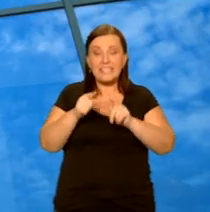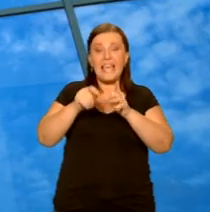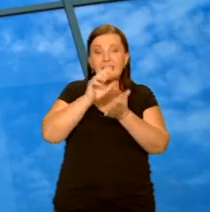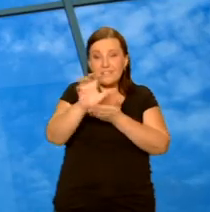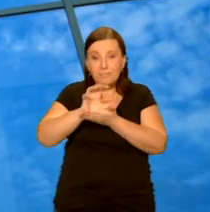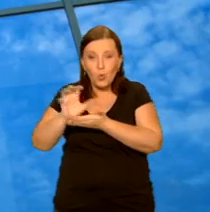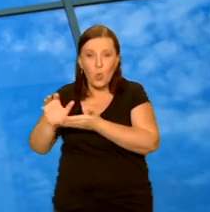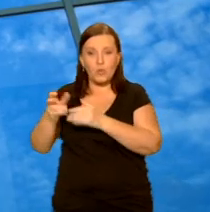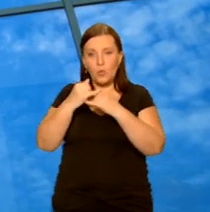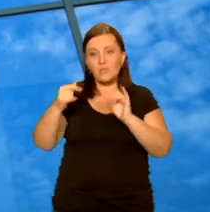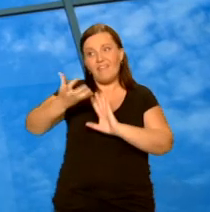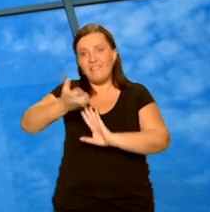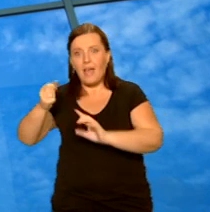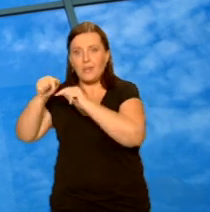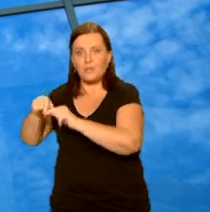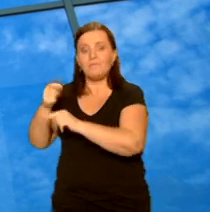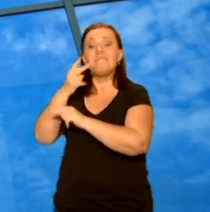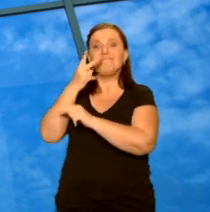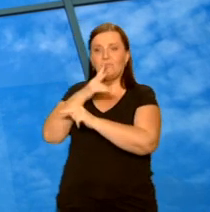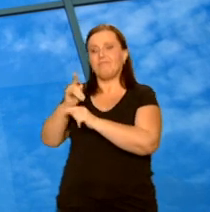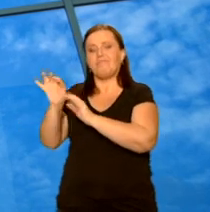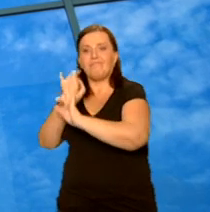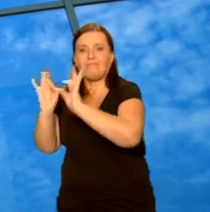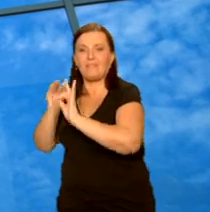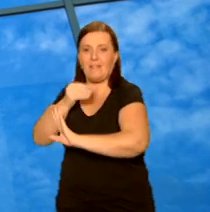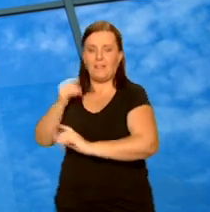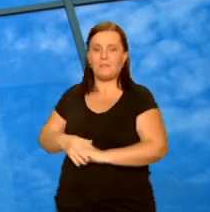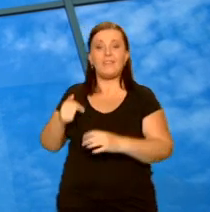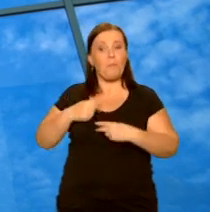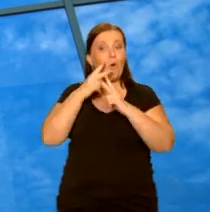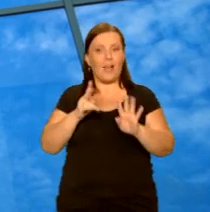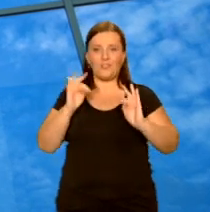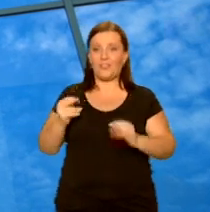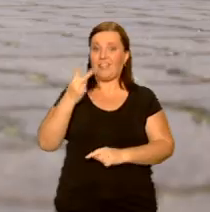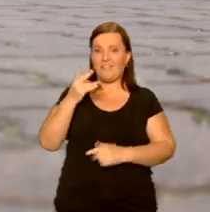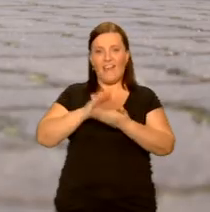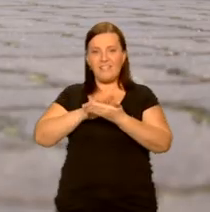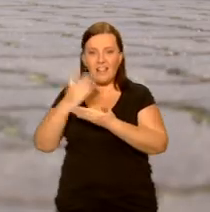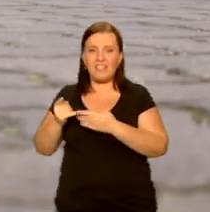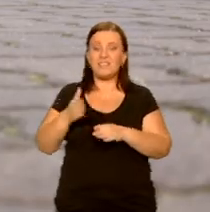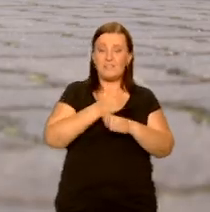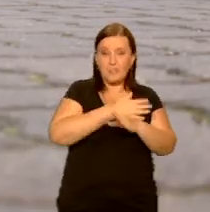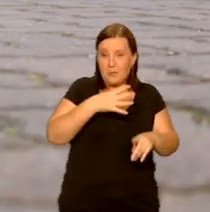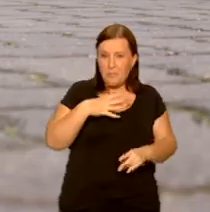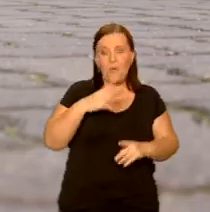pokażę dwa wynalazki, które moim zdaniem są lepszą wersją już istniejących przedmiotów. No to zaczynamy.